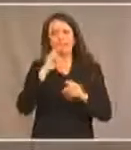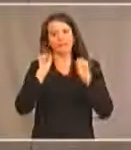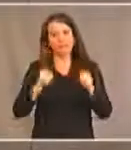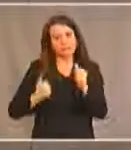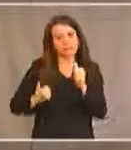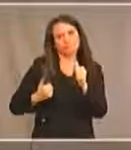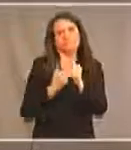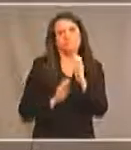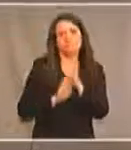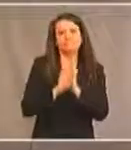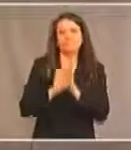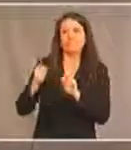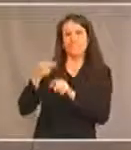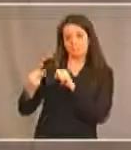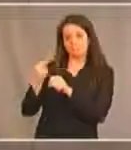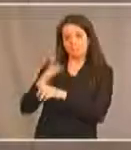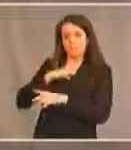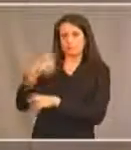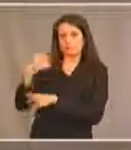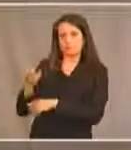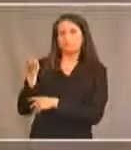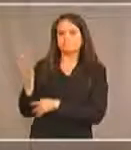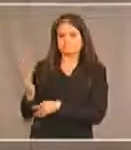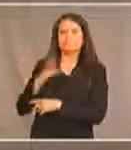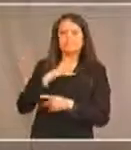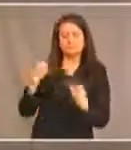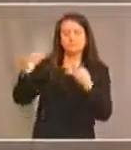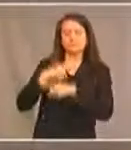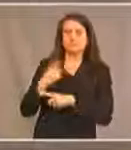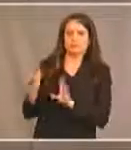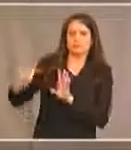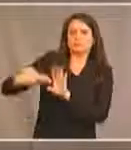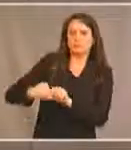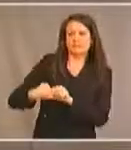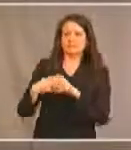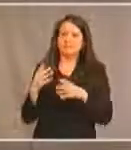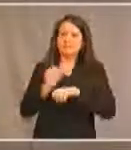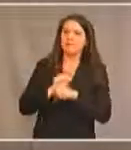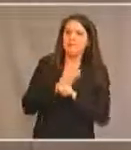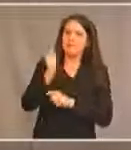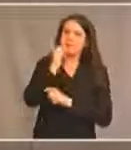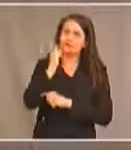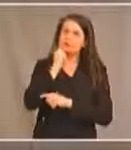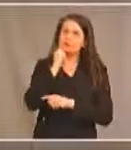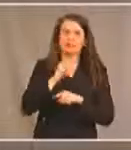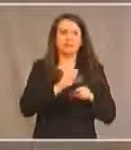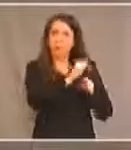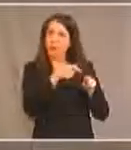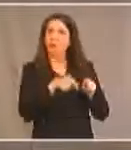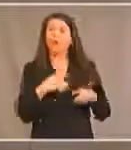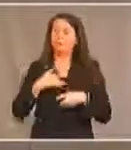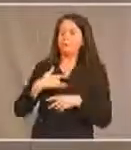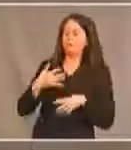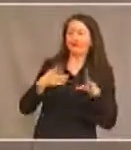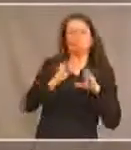Les Premières Nations ayant des handicaps ont de la difficulté à participer aux activités quotidiennes que d'autres tiennent pour